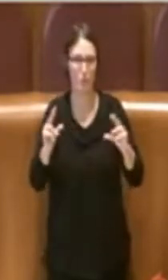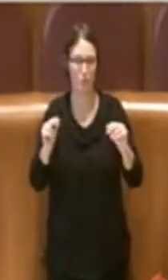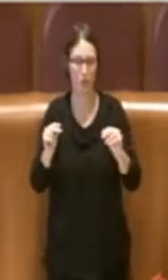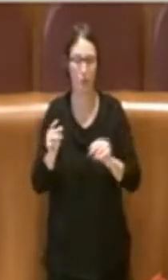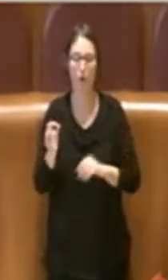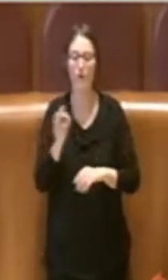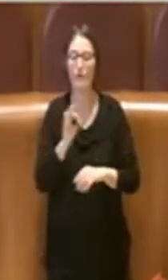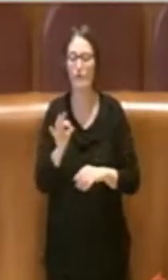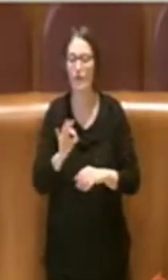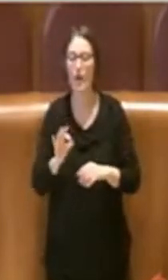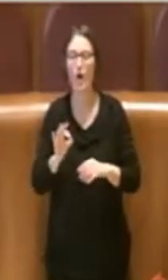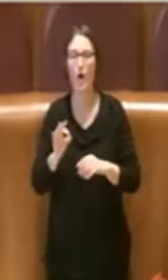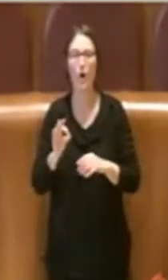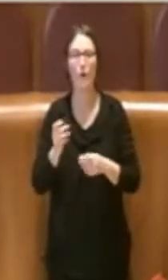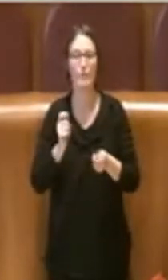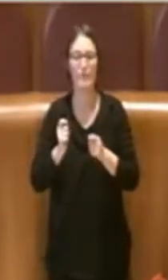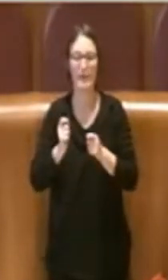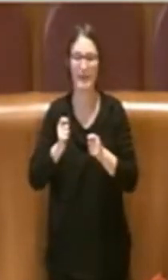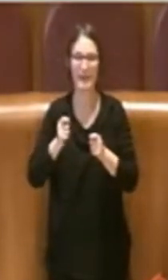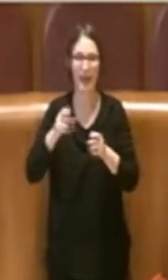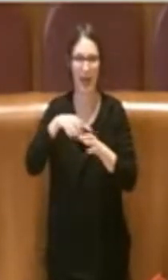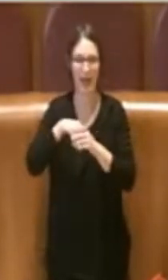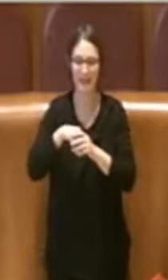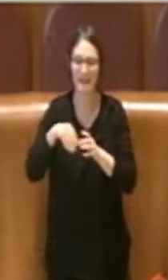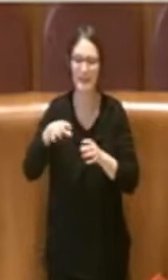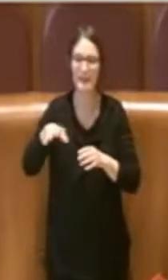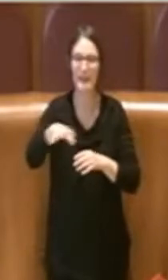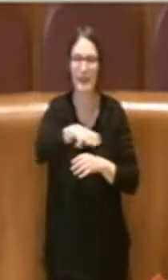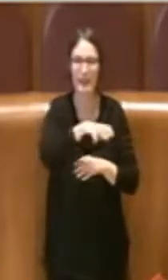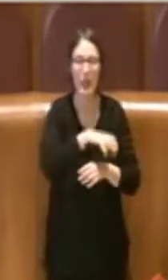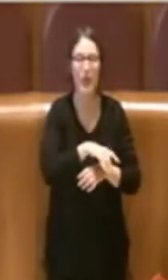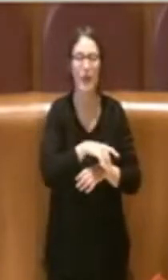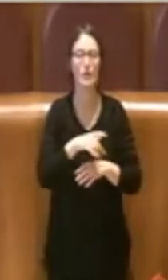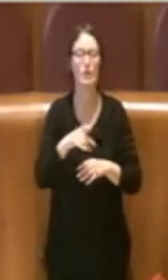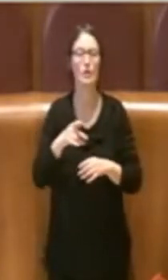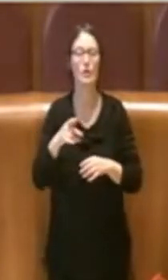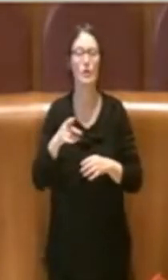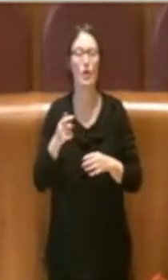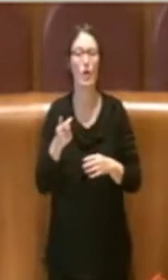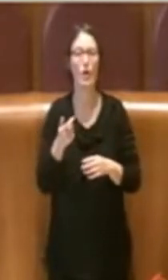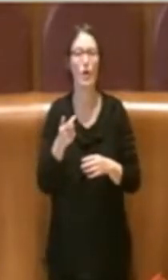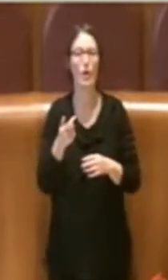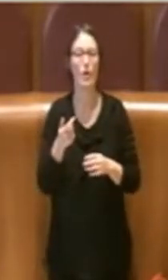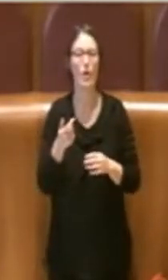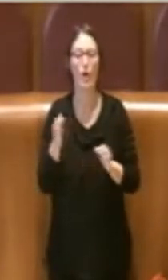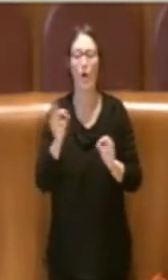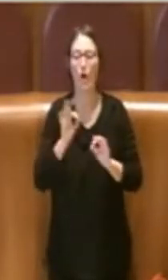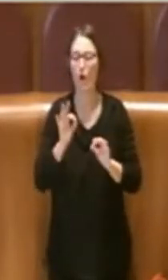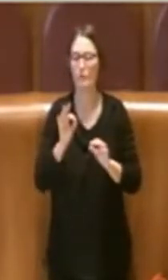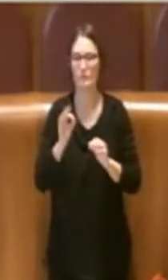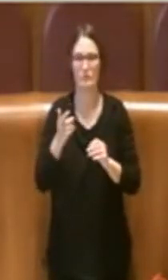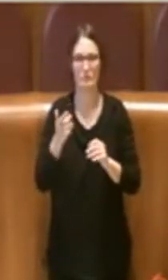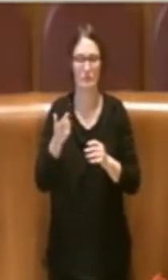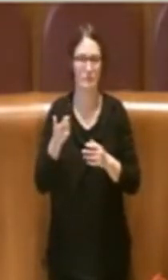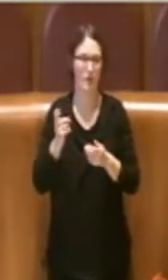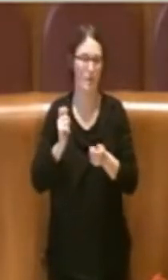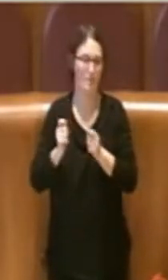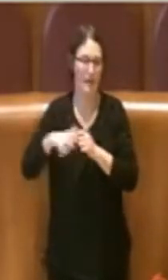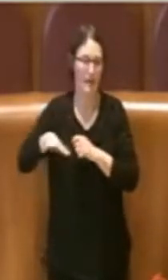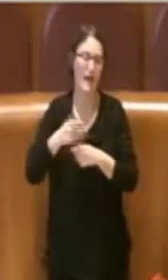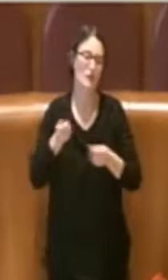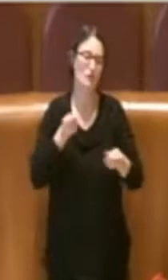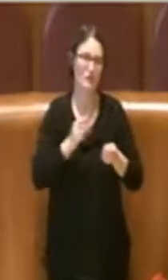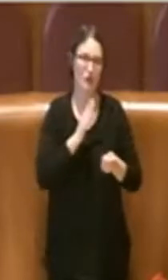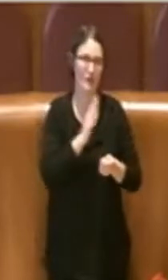connubio con le AGS o meglio le associazioni di gestione dei servizi nei mercati autogestiti o a gestione